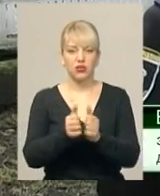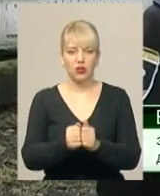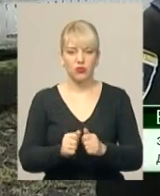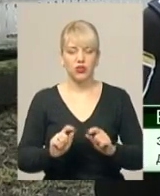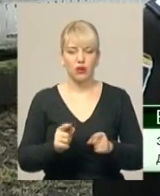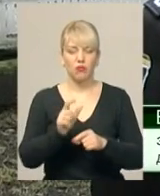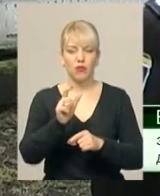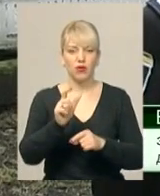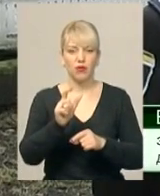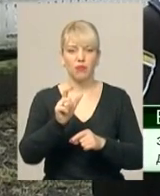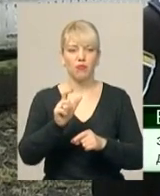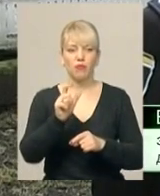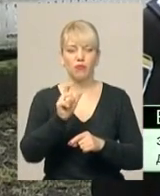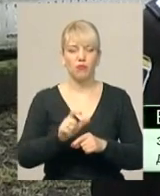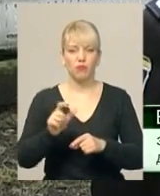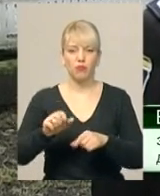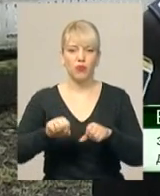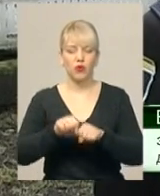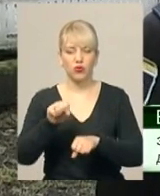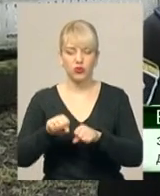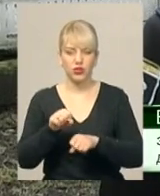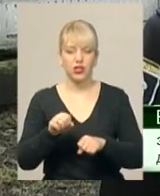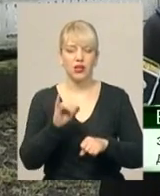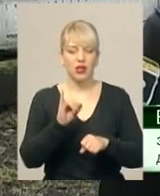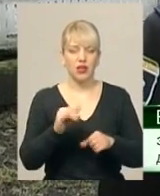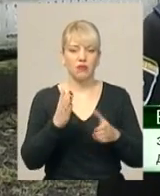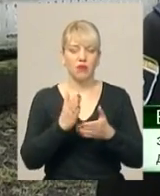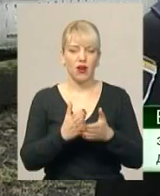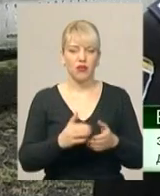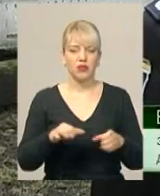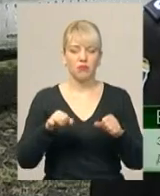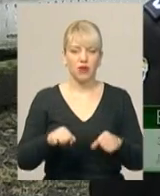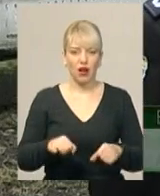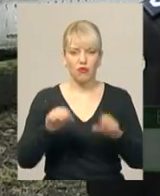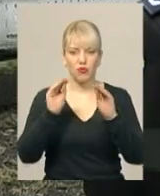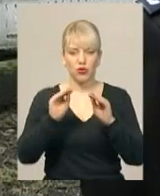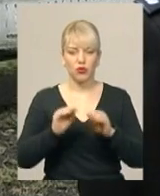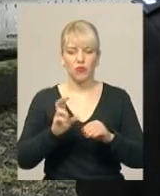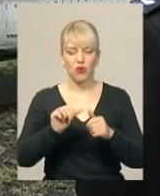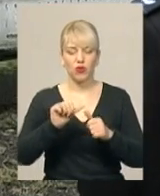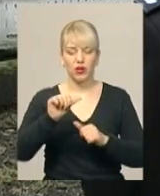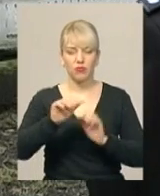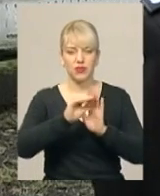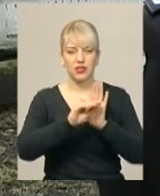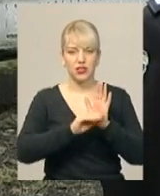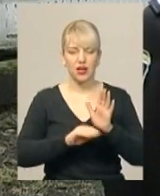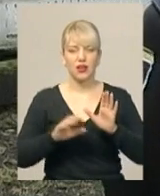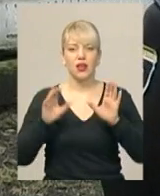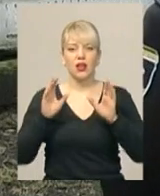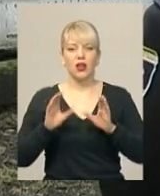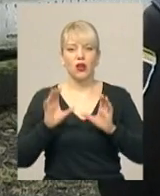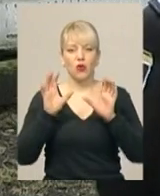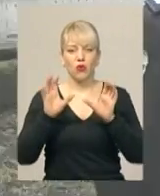і, крім того, відповідно до закону вони мають право складати протоколи по окремих статтях Кодексу України про